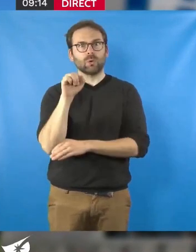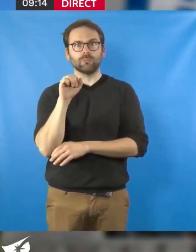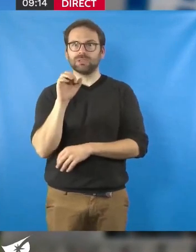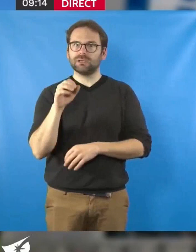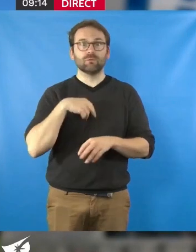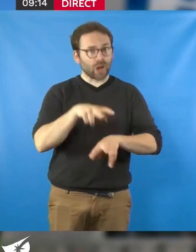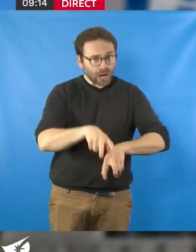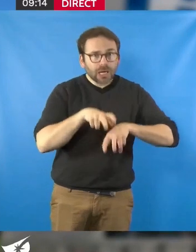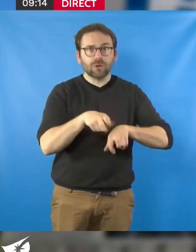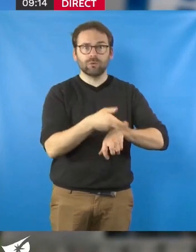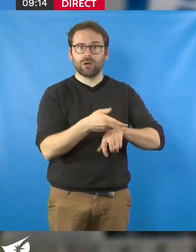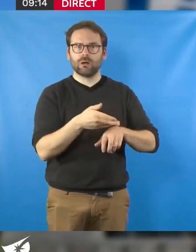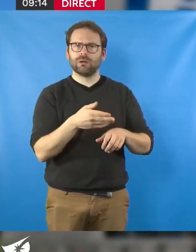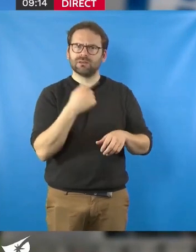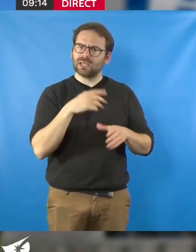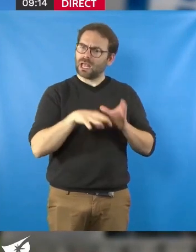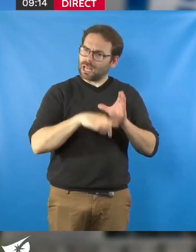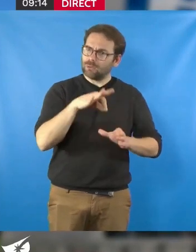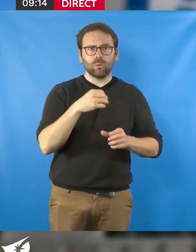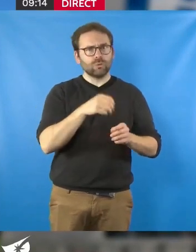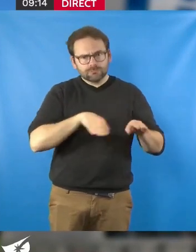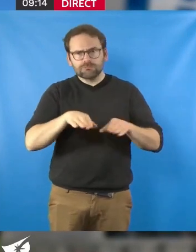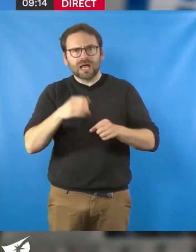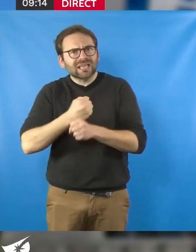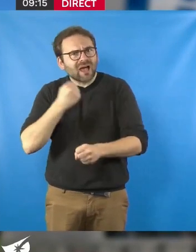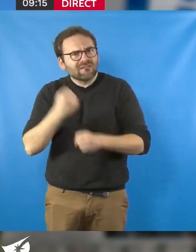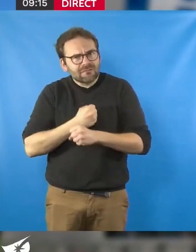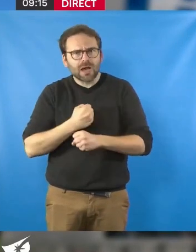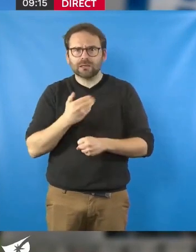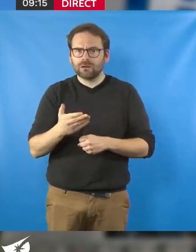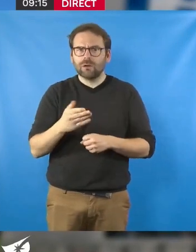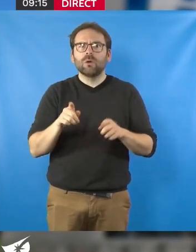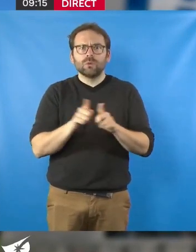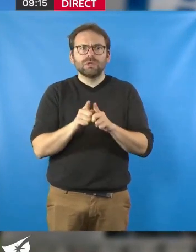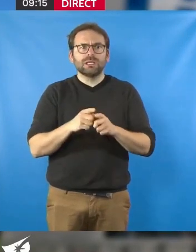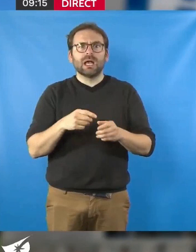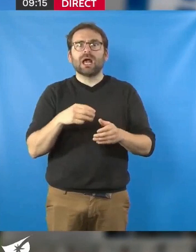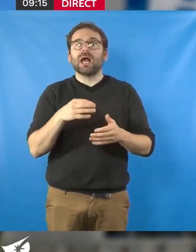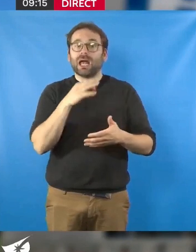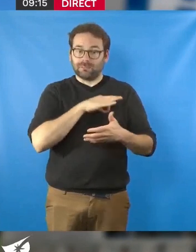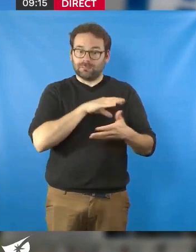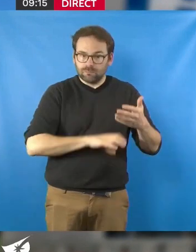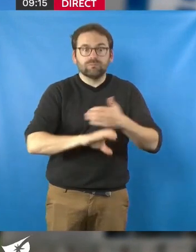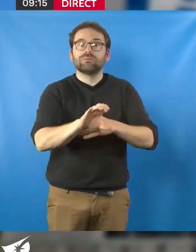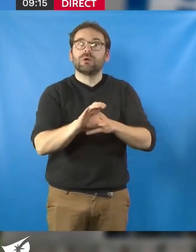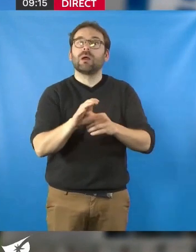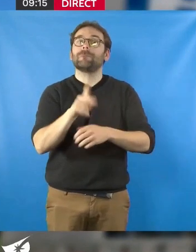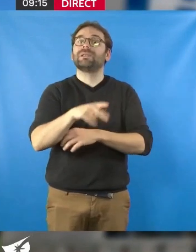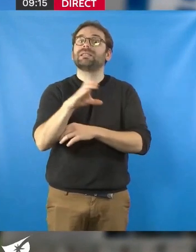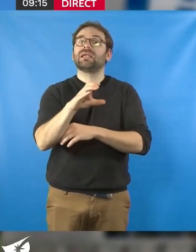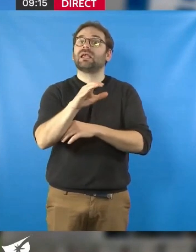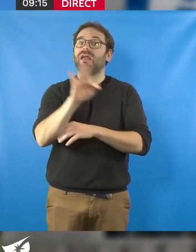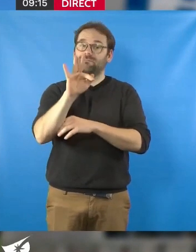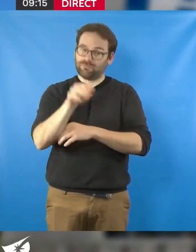agriculteur, qui est donc un élu qui travaille, un élu qui reverse l'intégralité de ces indemnités au Parti communiste français.